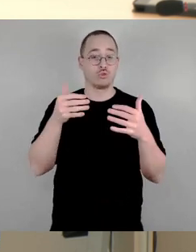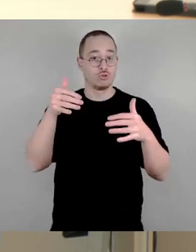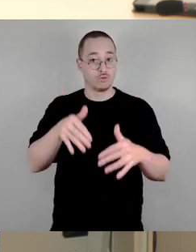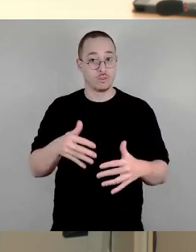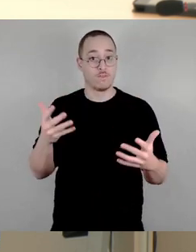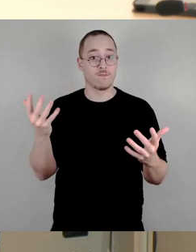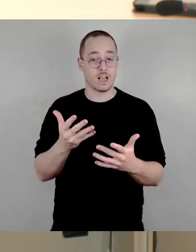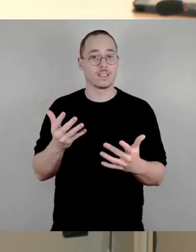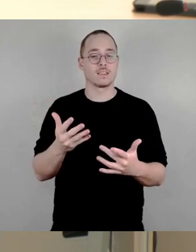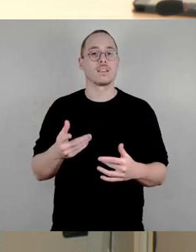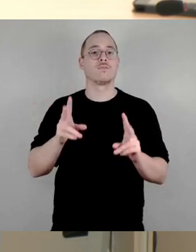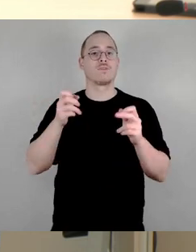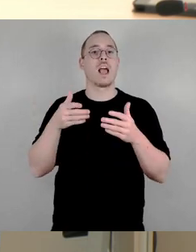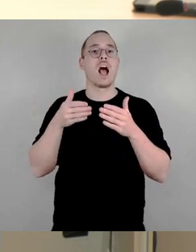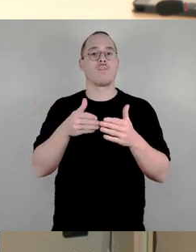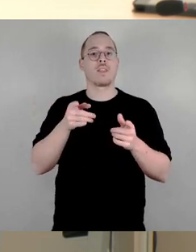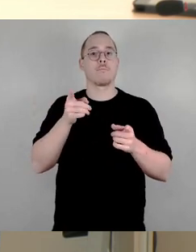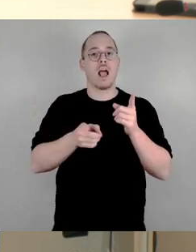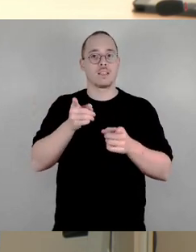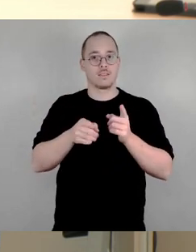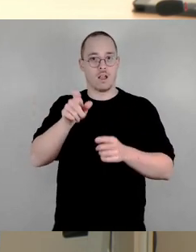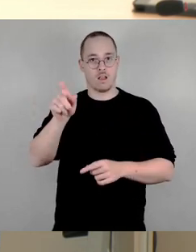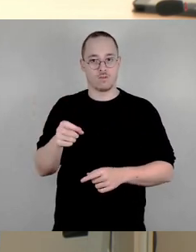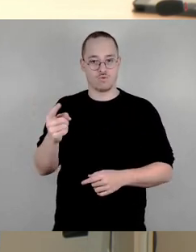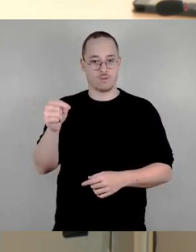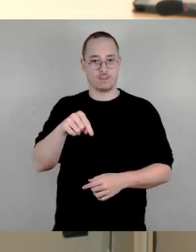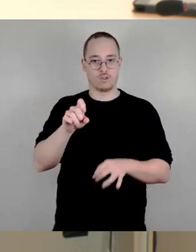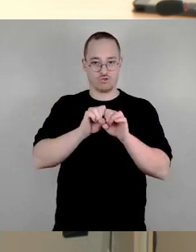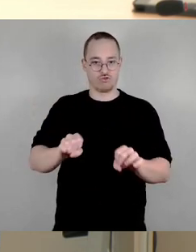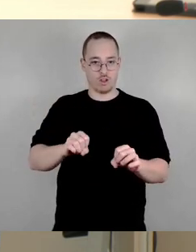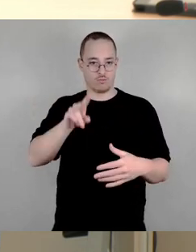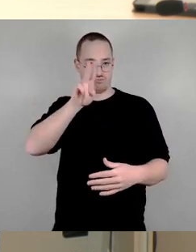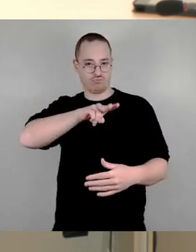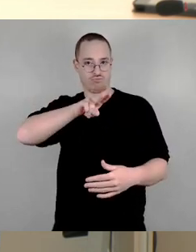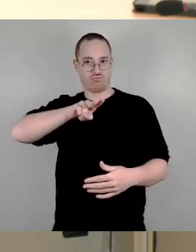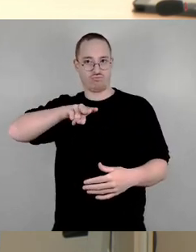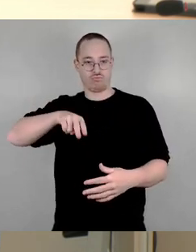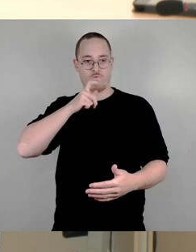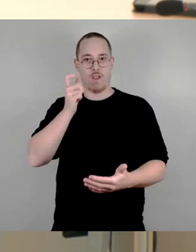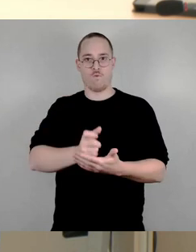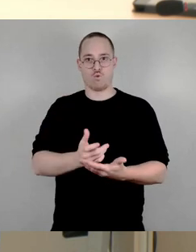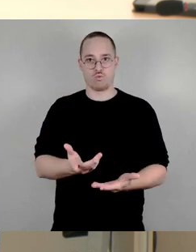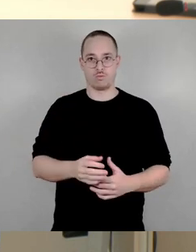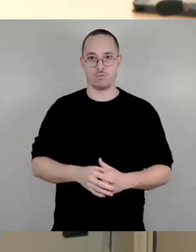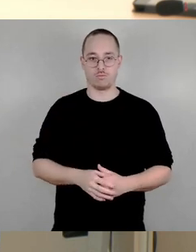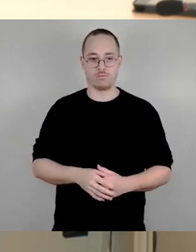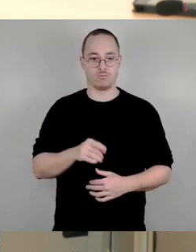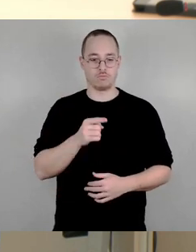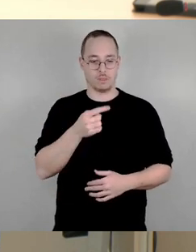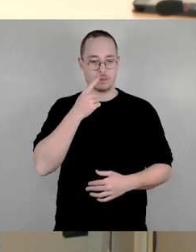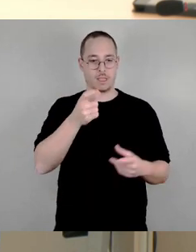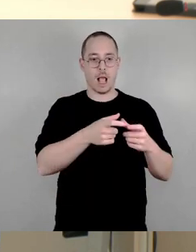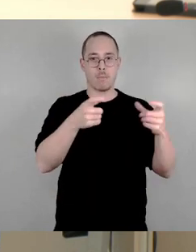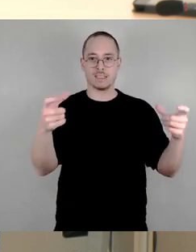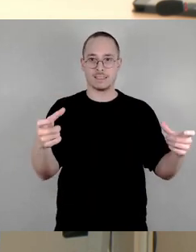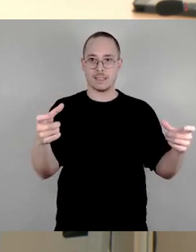in genau seinem Hafen verantwortlich. Und er hat die Kapazität seines Hafens im Blick und er hat die Sicherheit seines Hafens